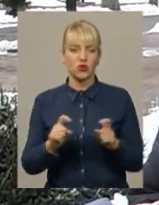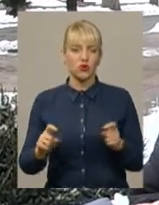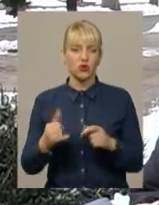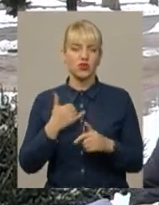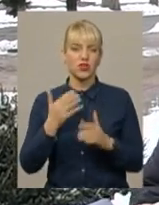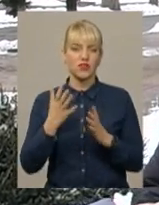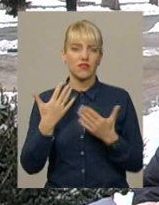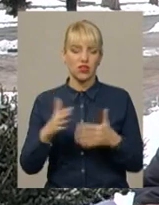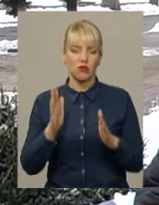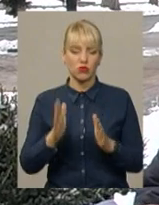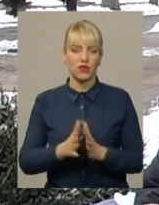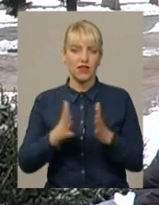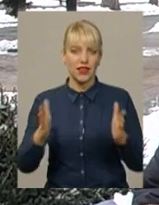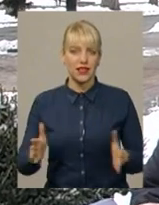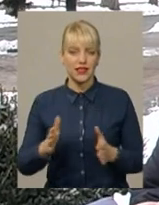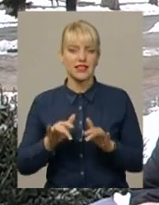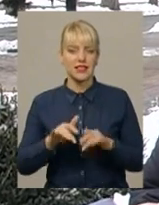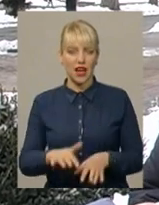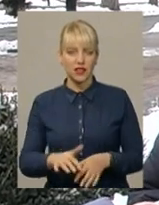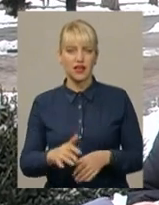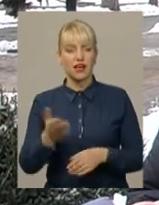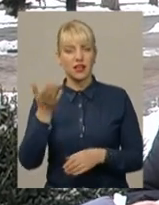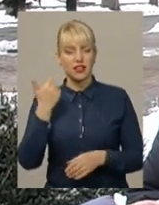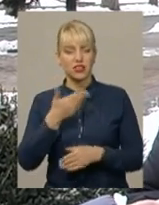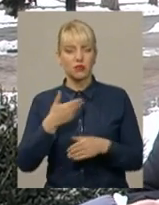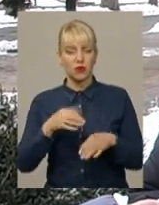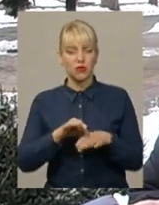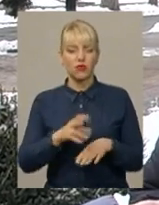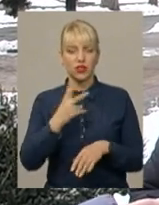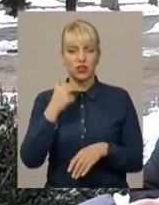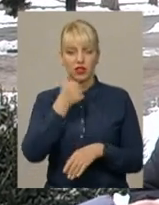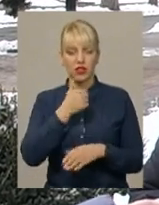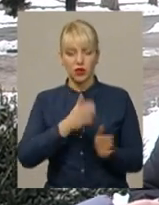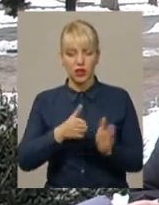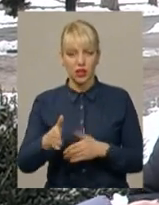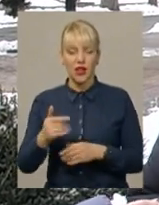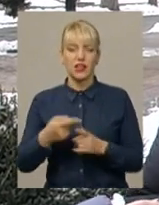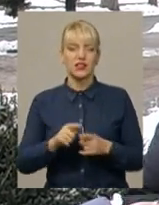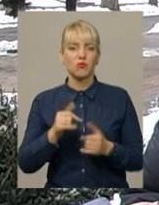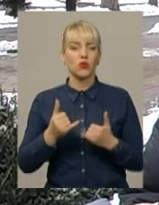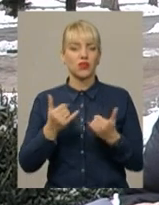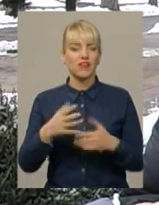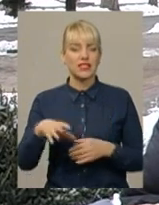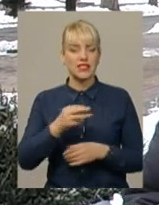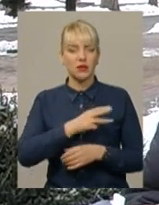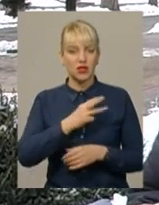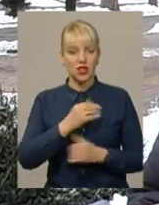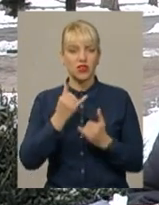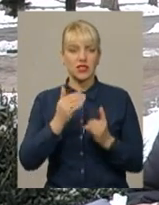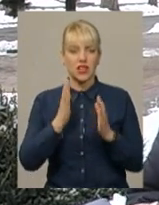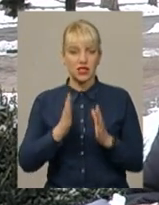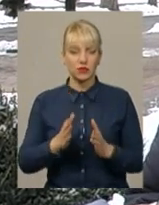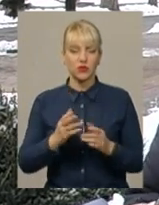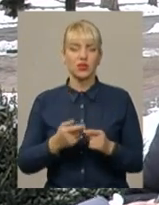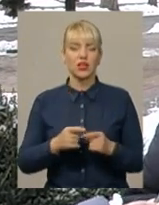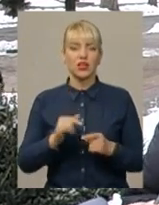такий великий захід. Раніше ми проводили протягом трьох років, але це було для всіх бажаючих. А зараз будуть, як я вже